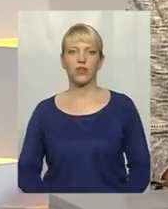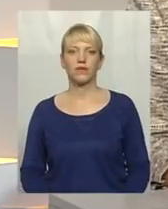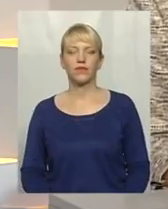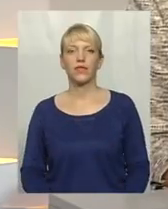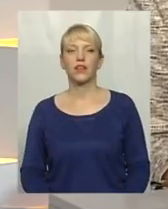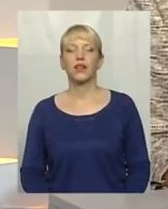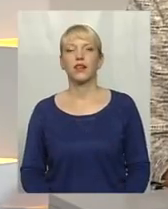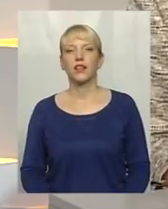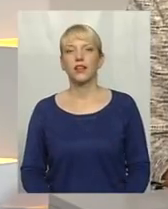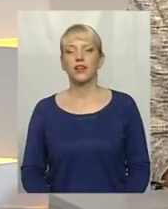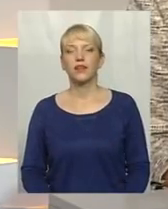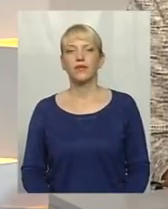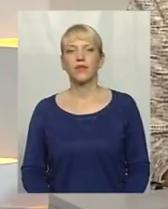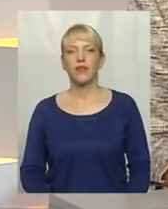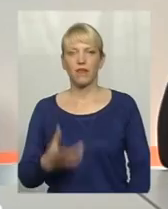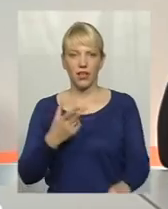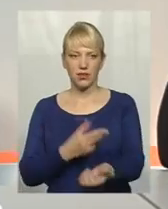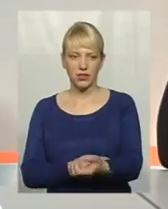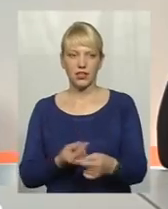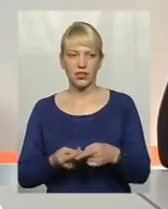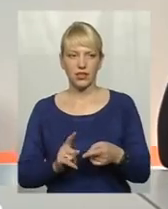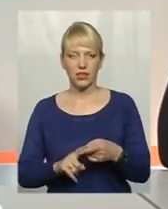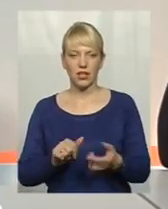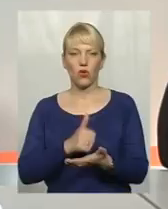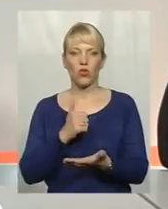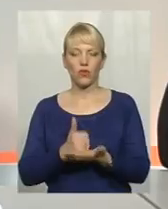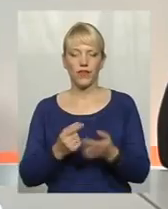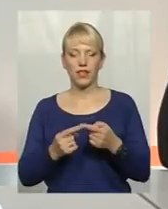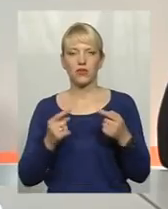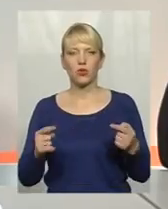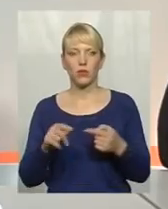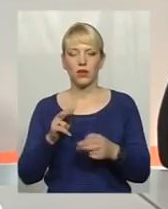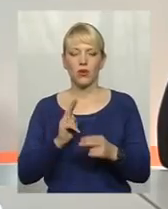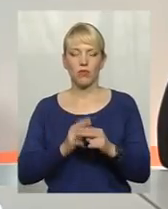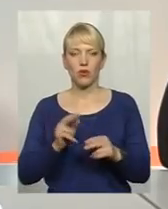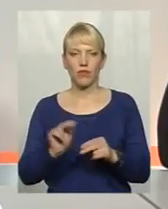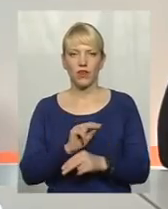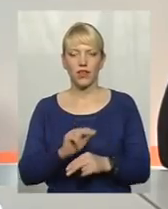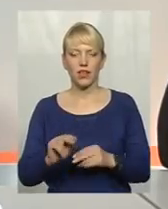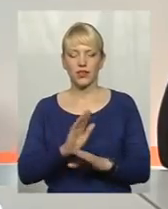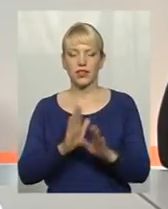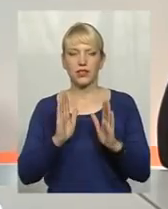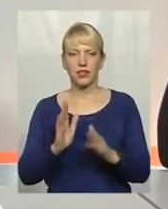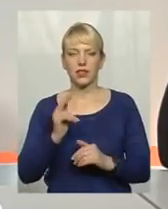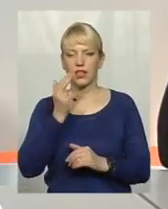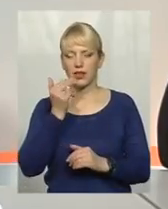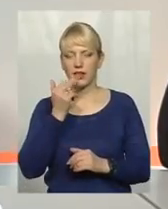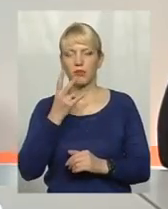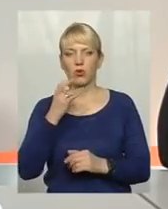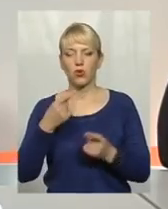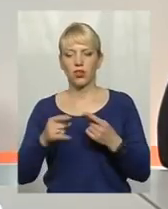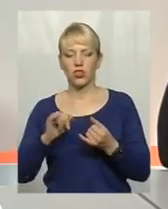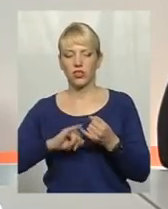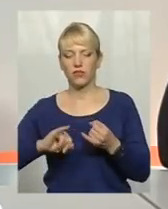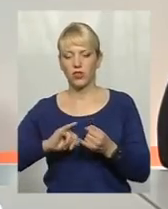Скажемо так, вакцинація – це головний інструмент профілактики не тільки грипу, а й інших інфекційних хвороб, для